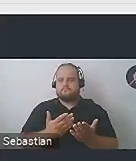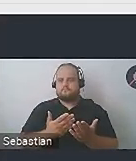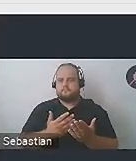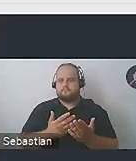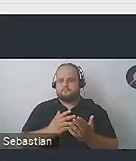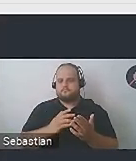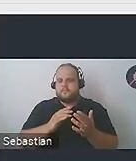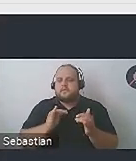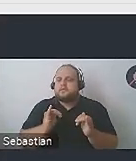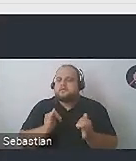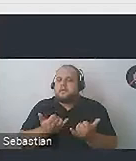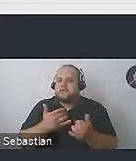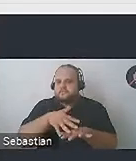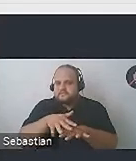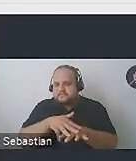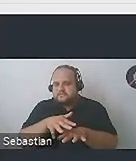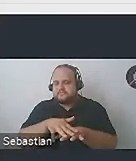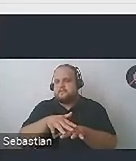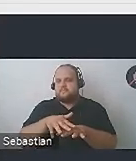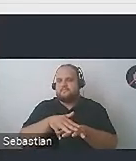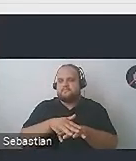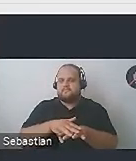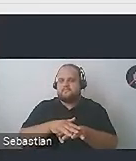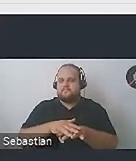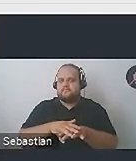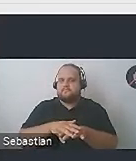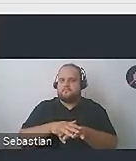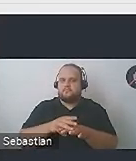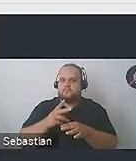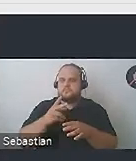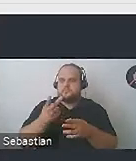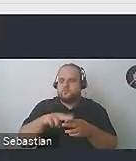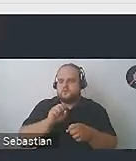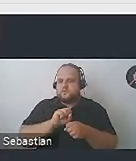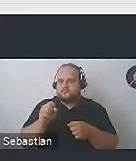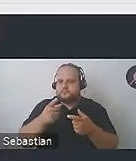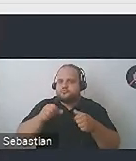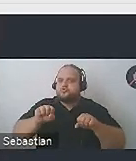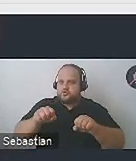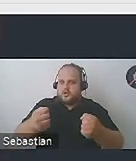metoda albo system, który jest wprowadzony do działania.